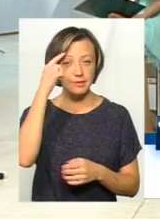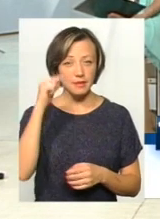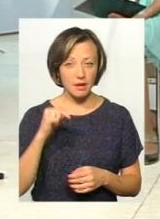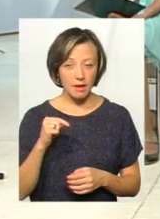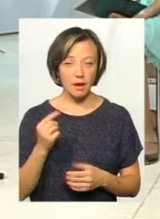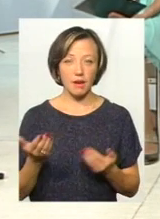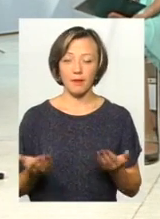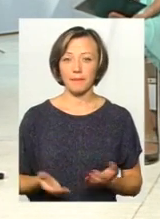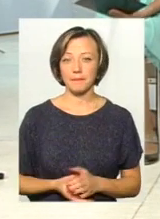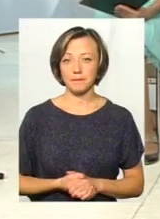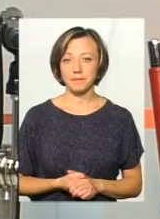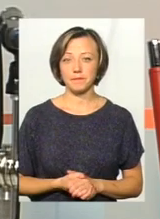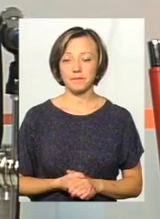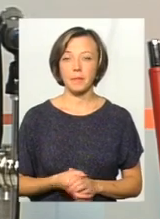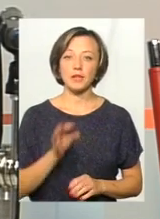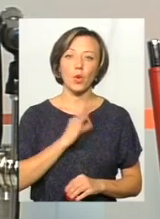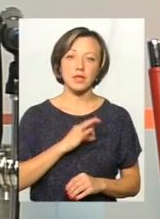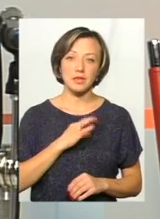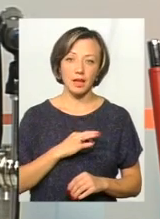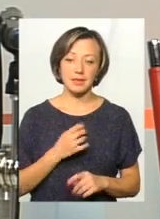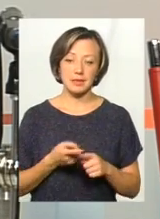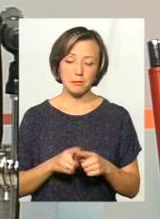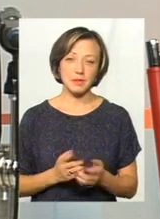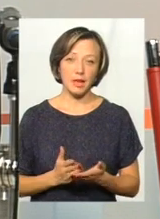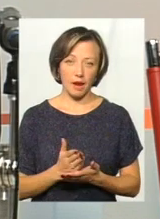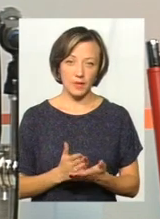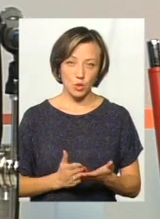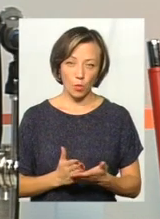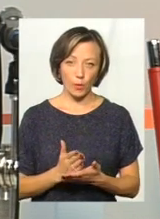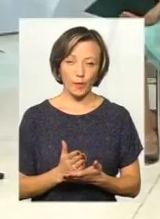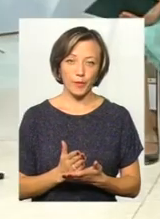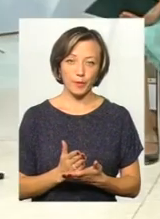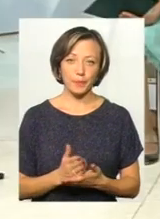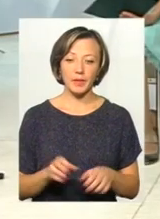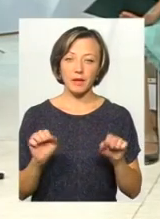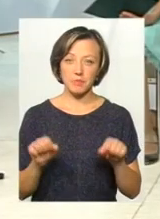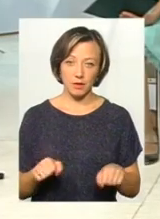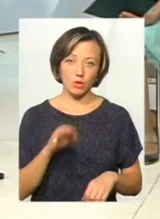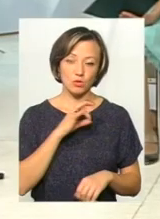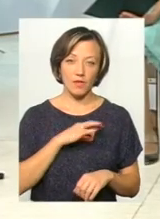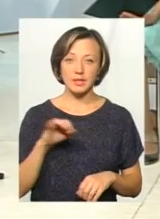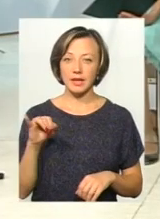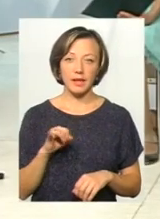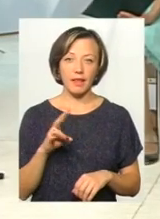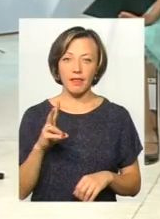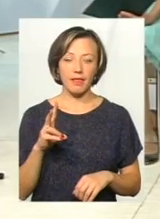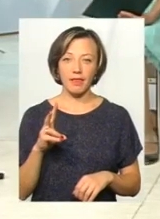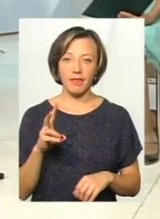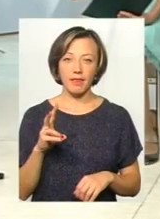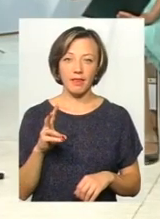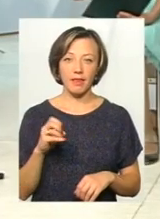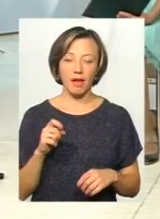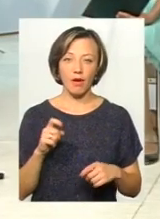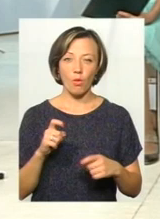скористатися таким сервісом, міг ним користуватися і не конфліктував з тим